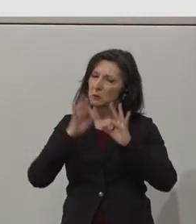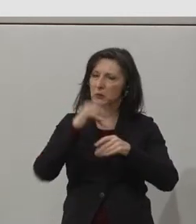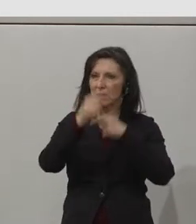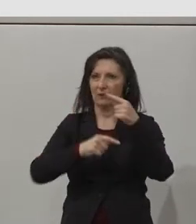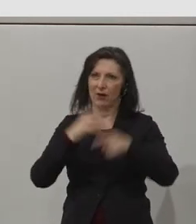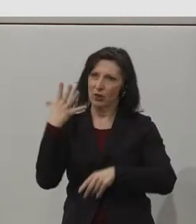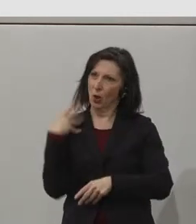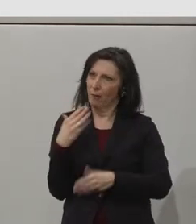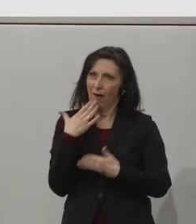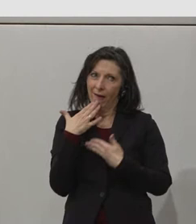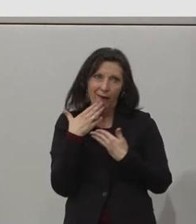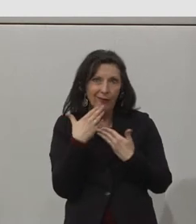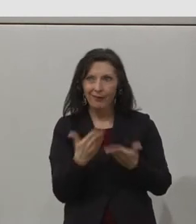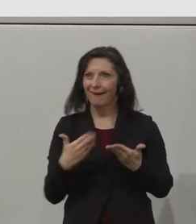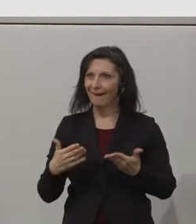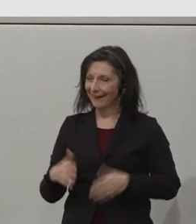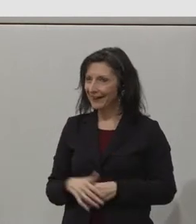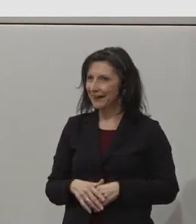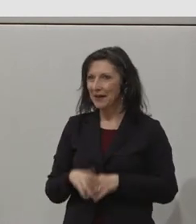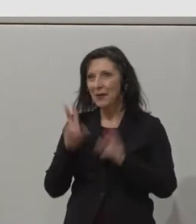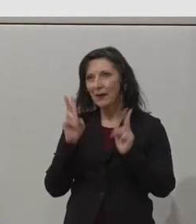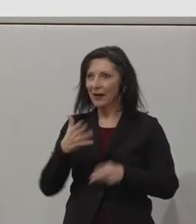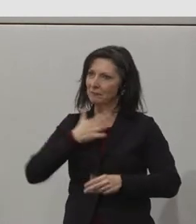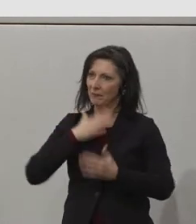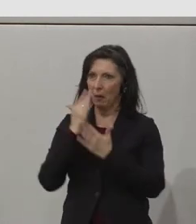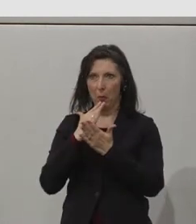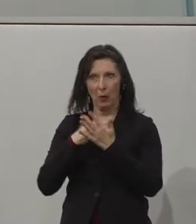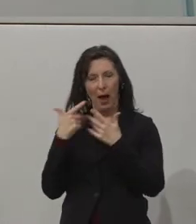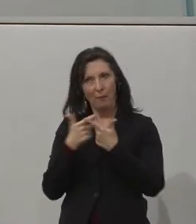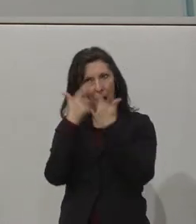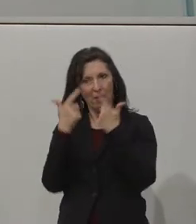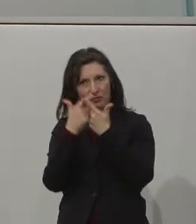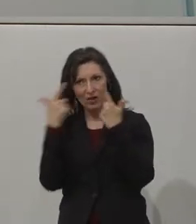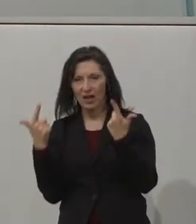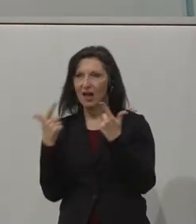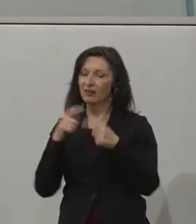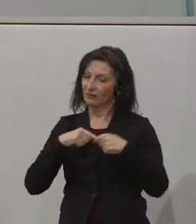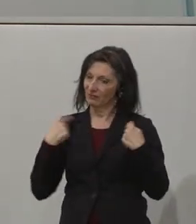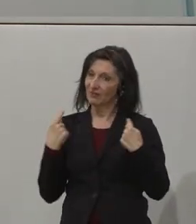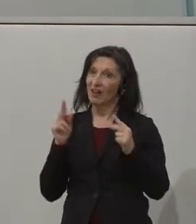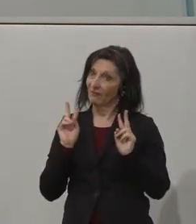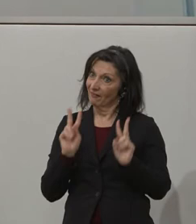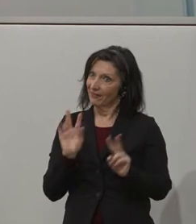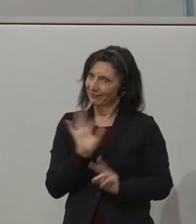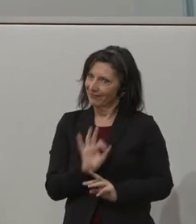which we are incredibly proud of. And we are looking forward to it growing and growing over the next few years.